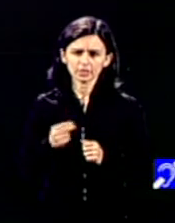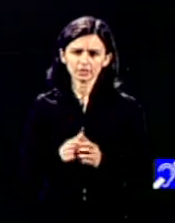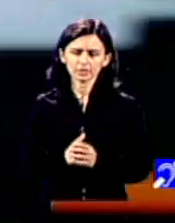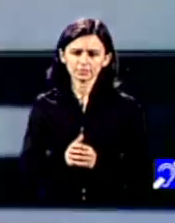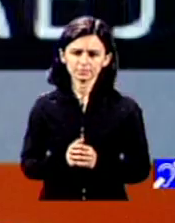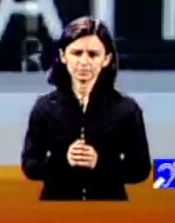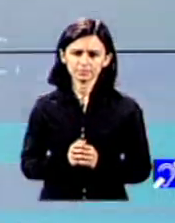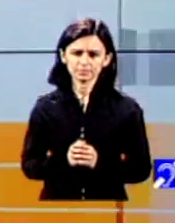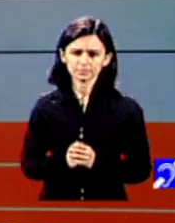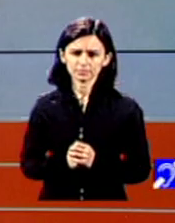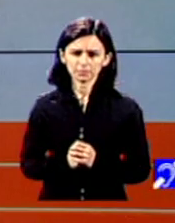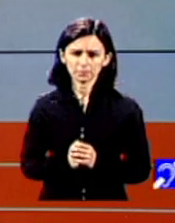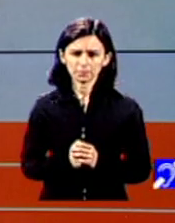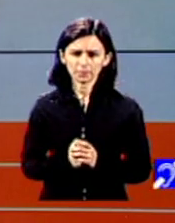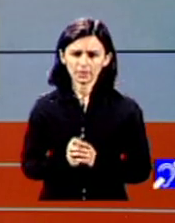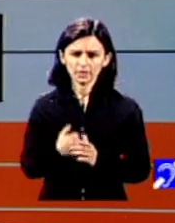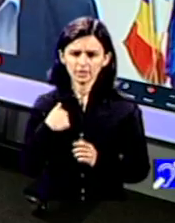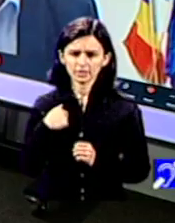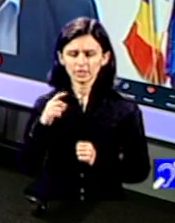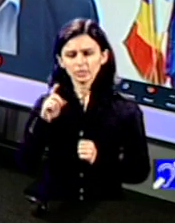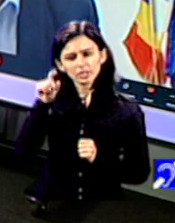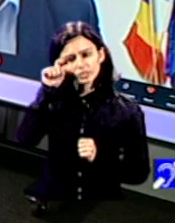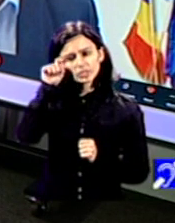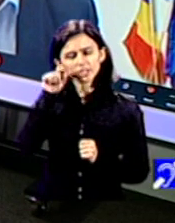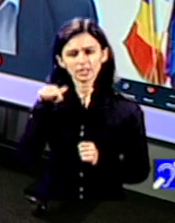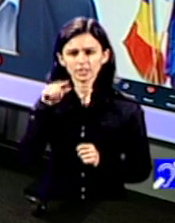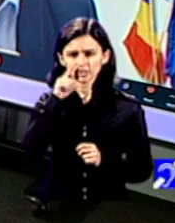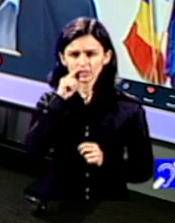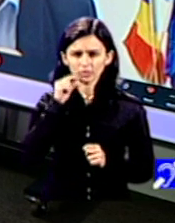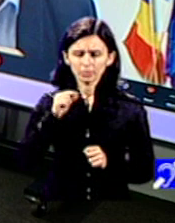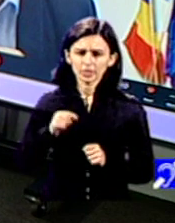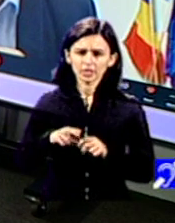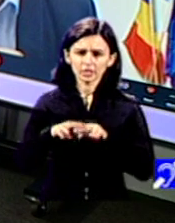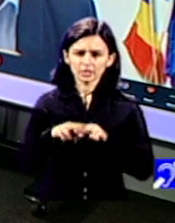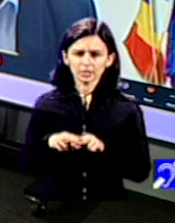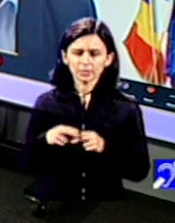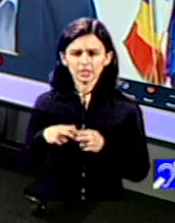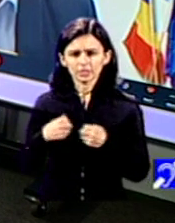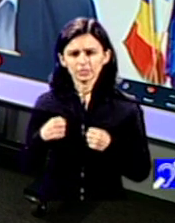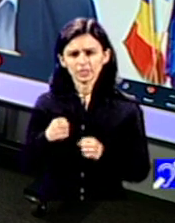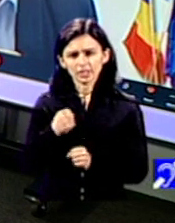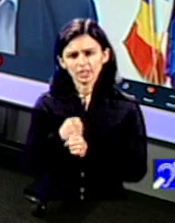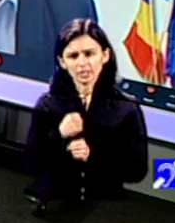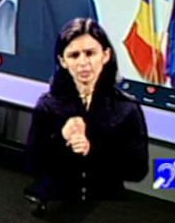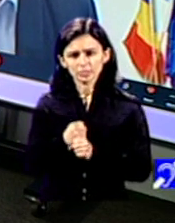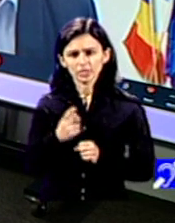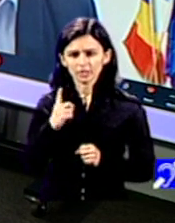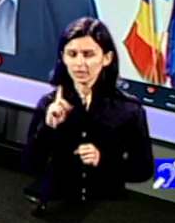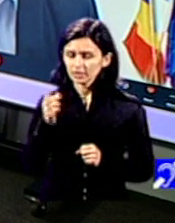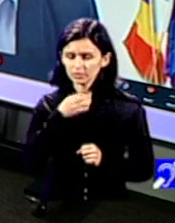departe. Practic, eu nu cred că oamenii ăștia rămâne fără joburi dar ei nu știu lucrurile astea nu li se spune.